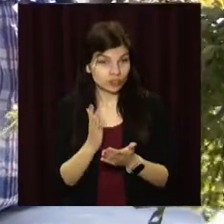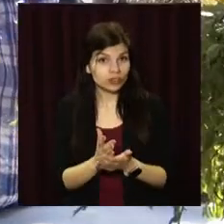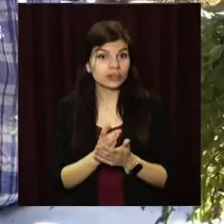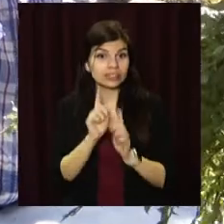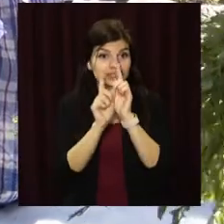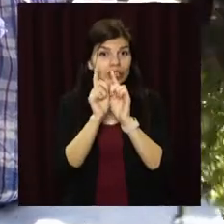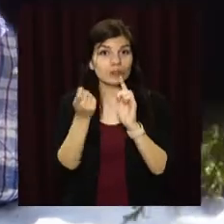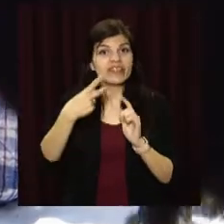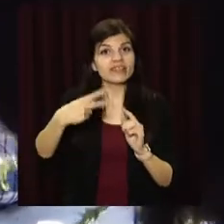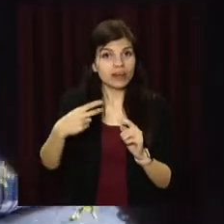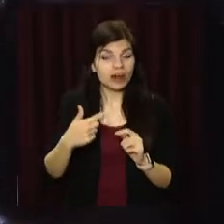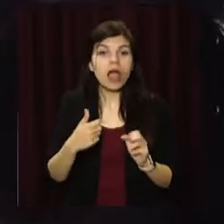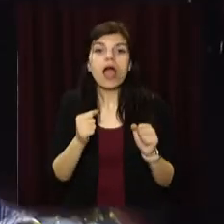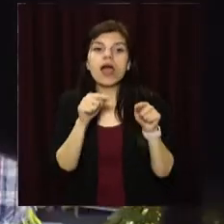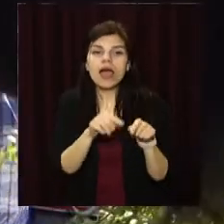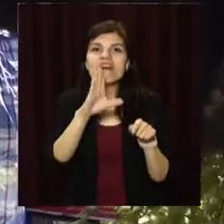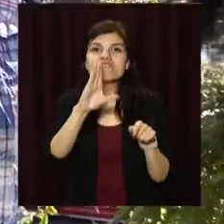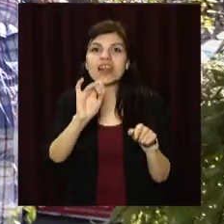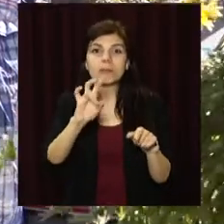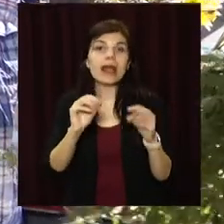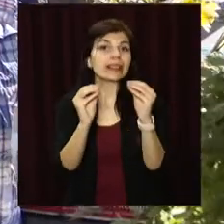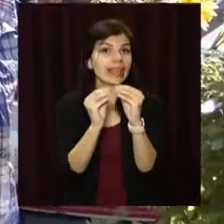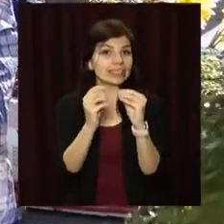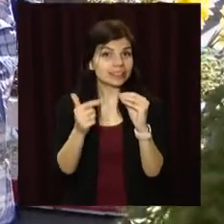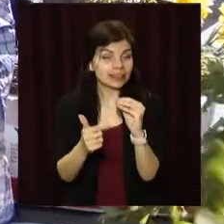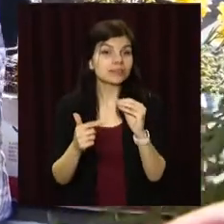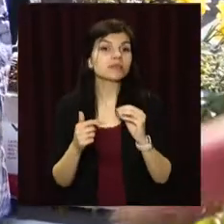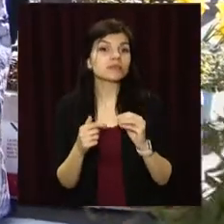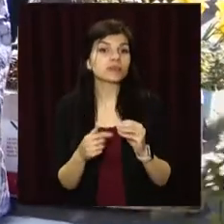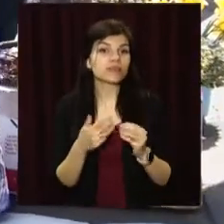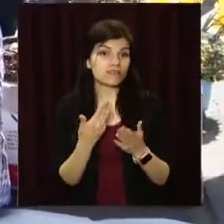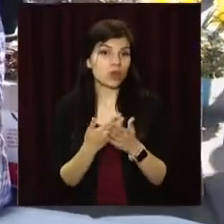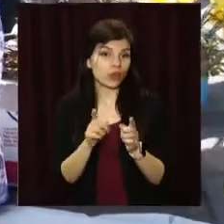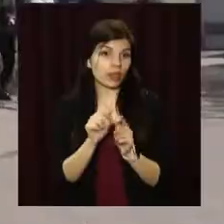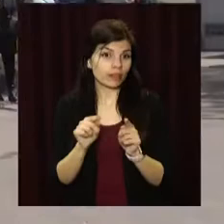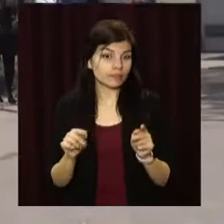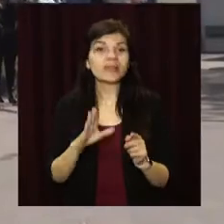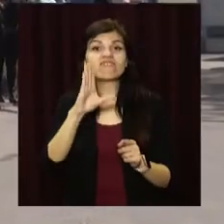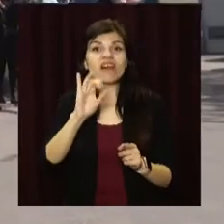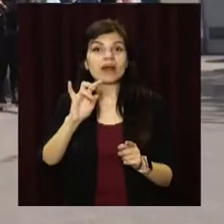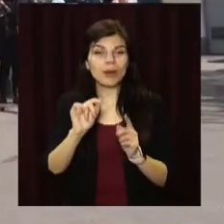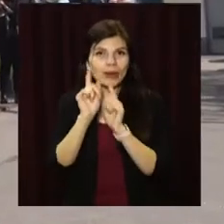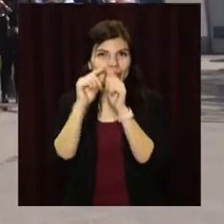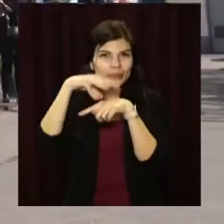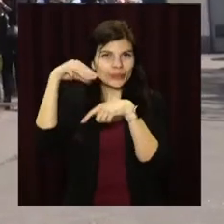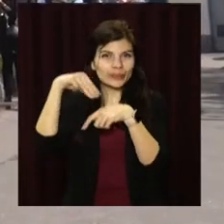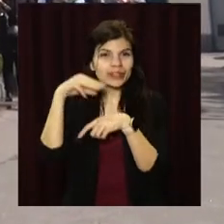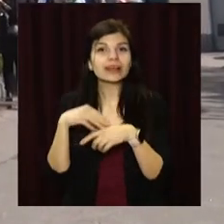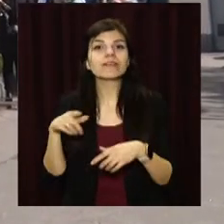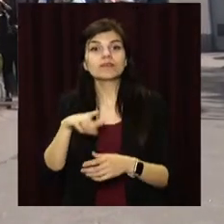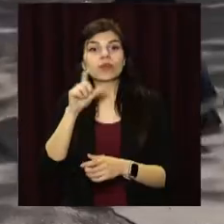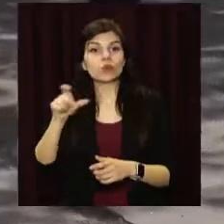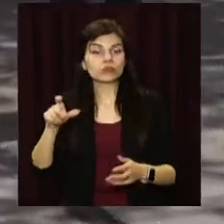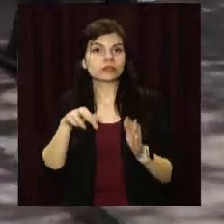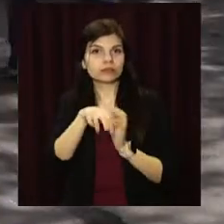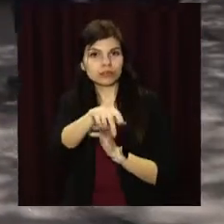Букет. 20. А ось ця верба? По 10. Ось така? 10. З вербою пухнастими гілками містяни